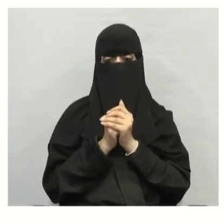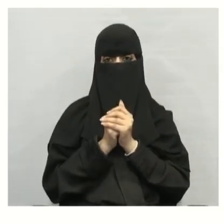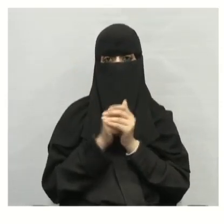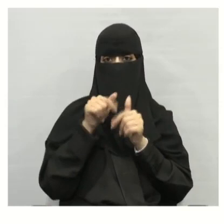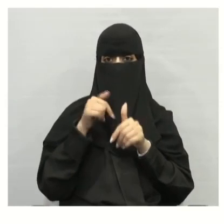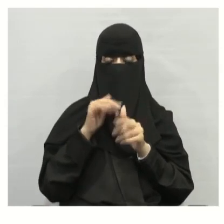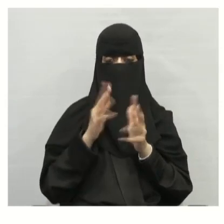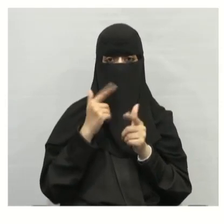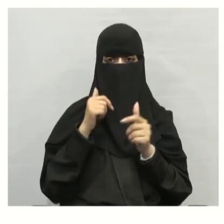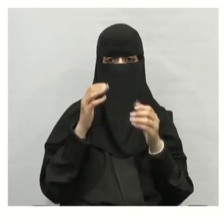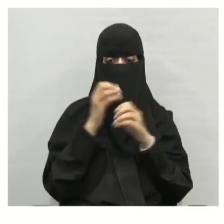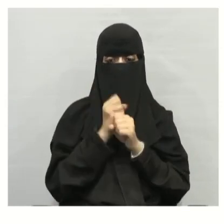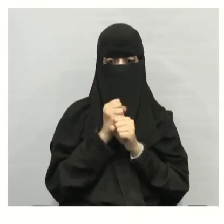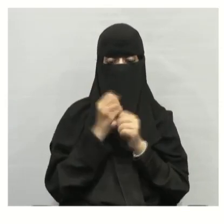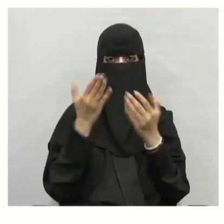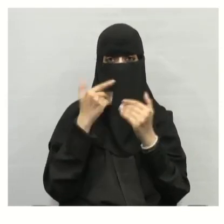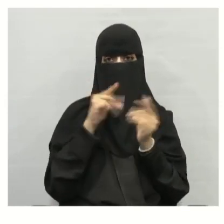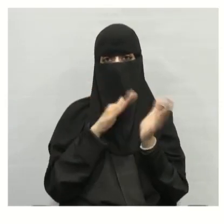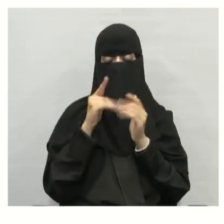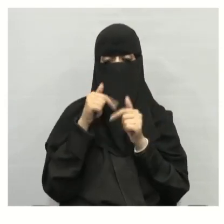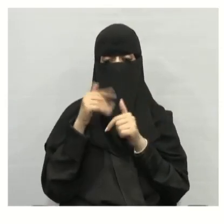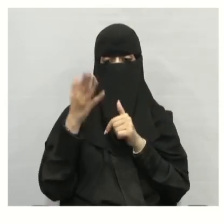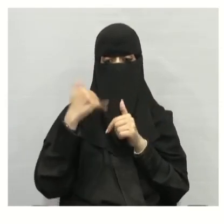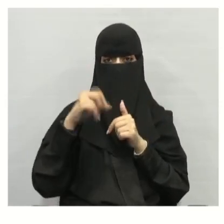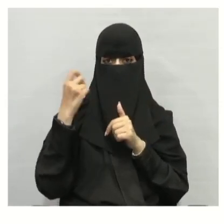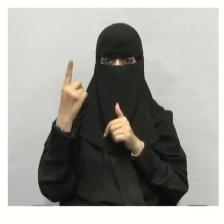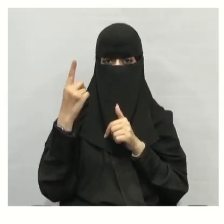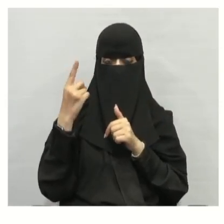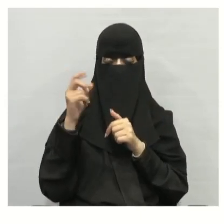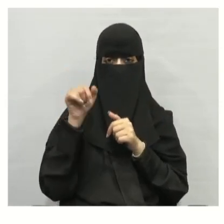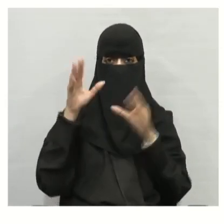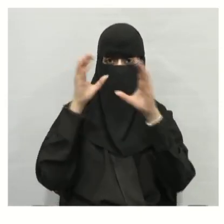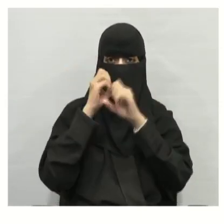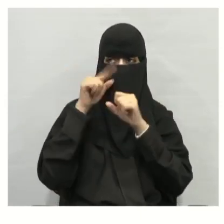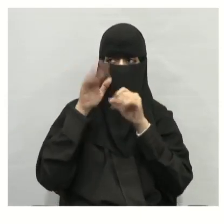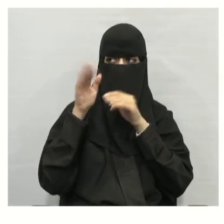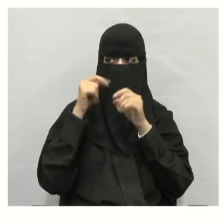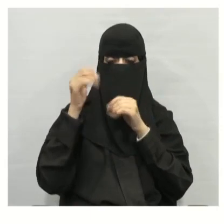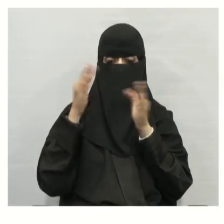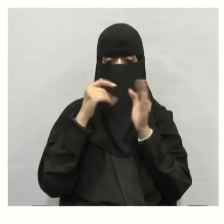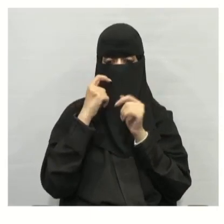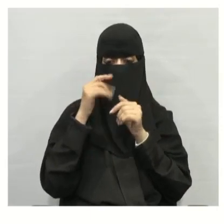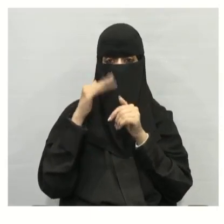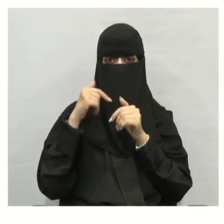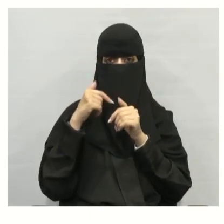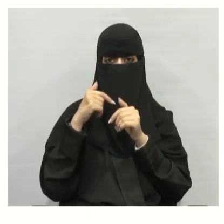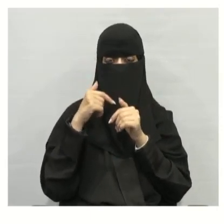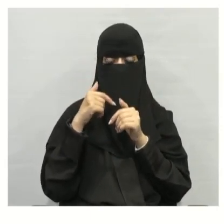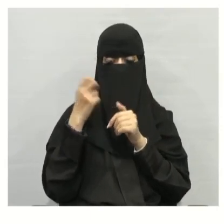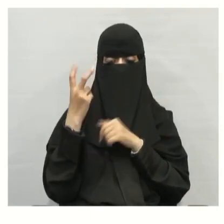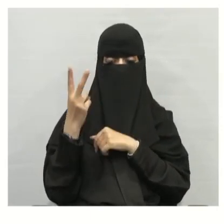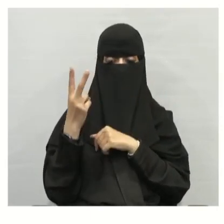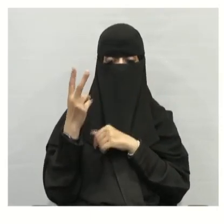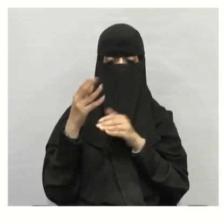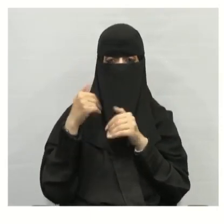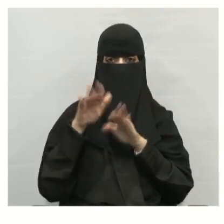إذن كيف نحمي الهواء؟ نوفر الكهرباء نطفل الأنوار الأضواء والمراوح والراديو والأجهزة التي لا